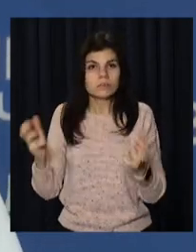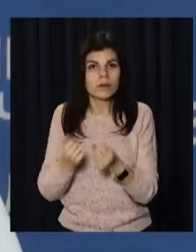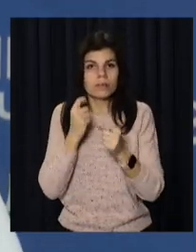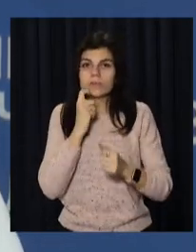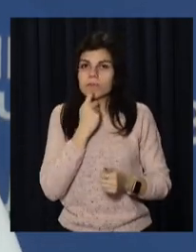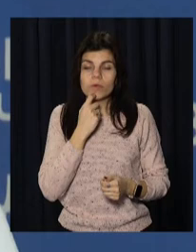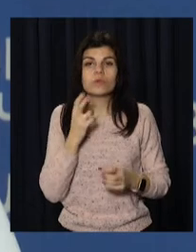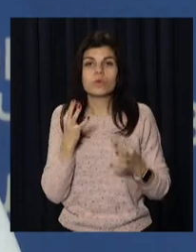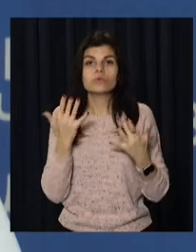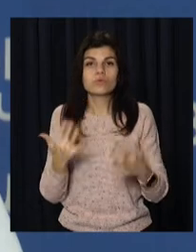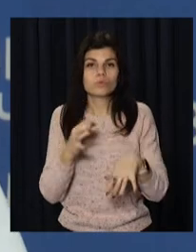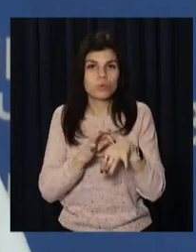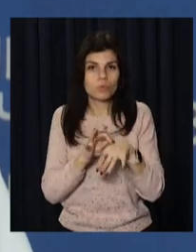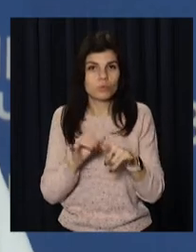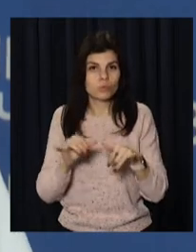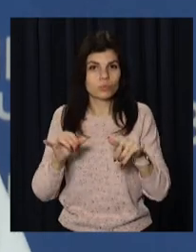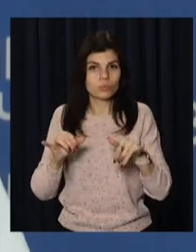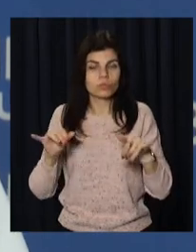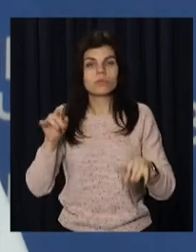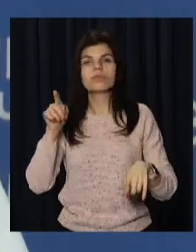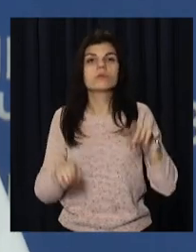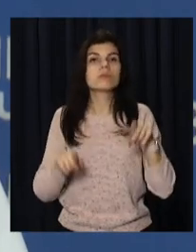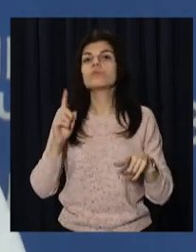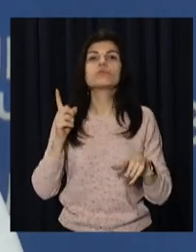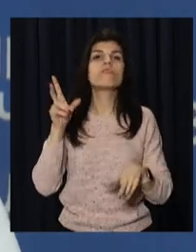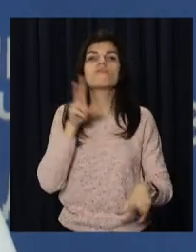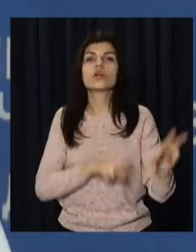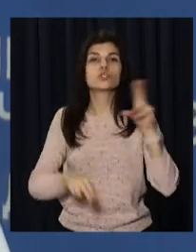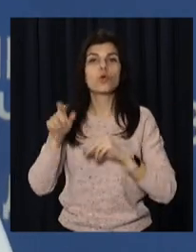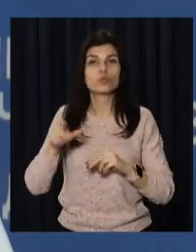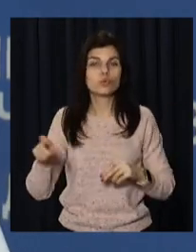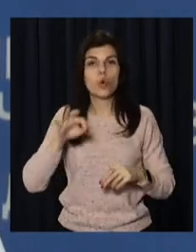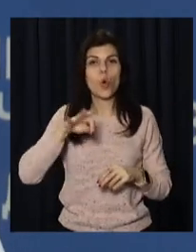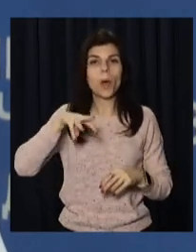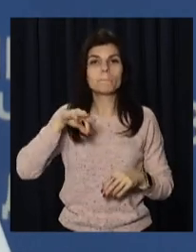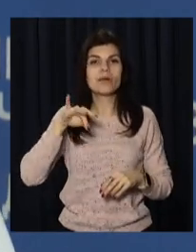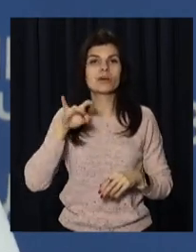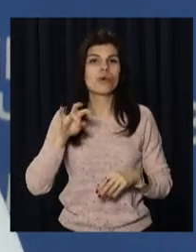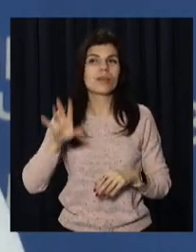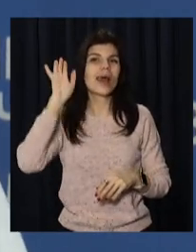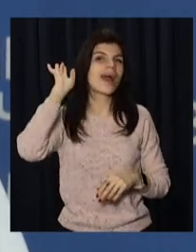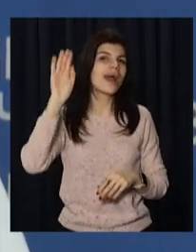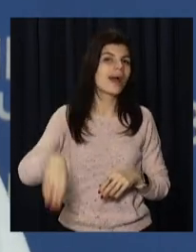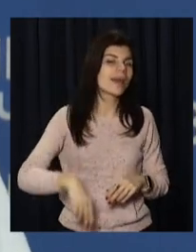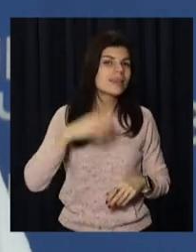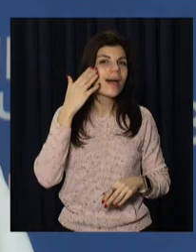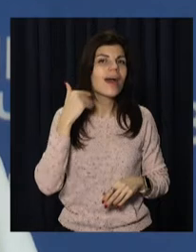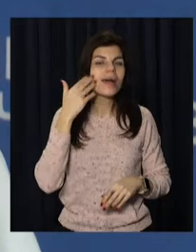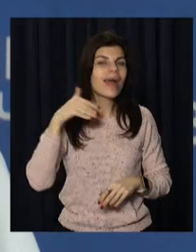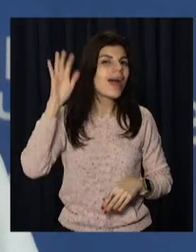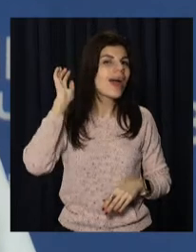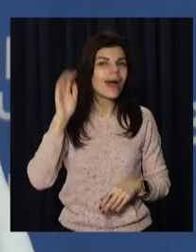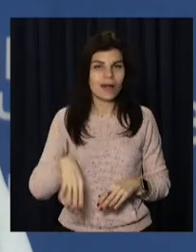таких хворих збільшується. Тому що деякі вважають, що омікрон – легкий вірус, можна його легко